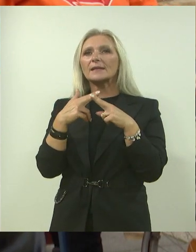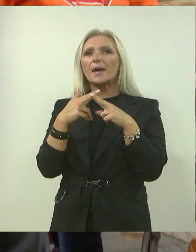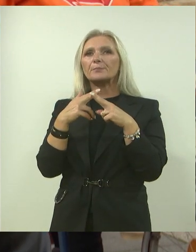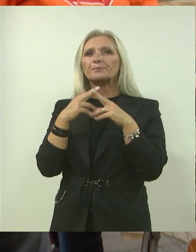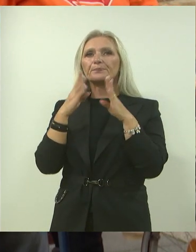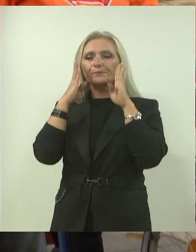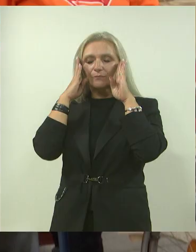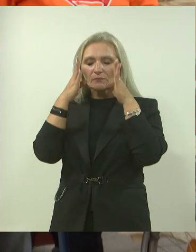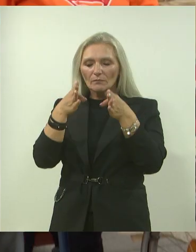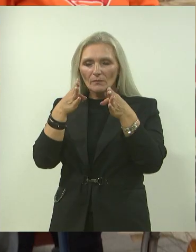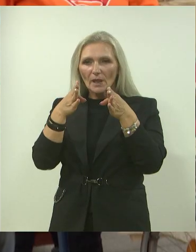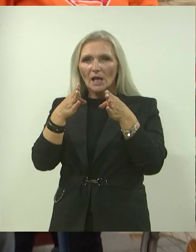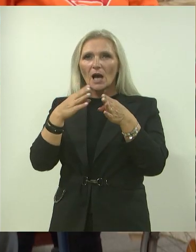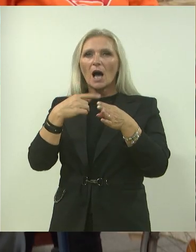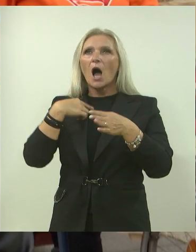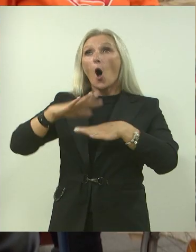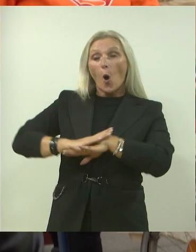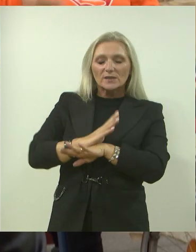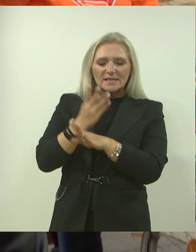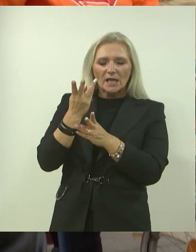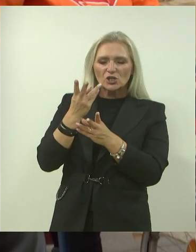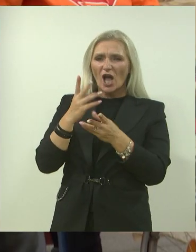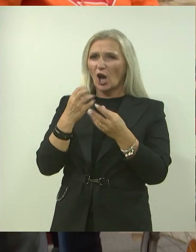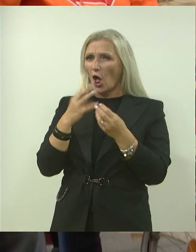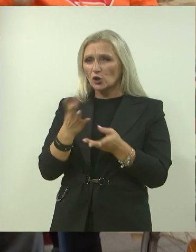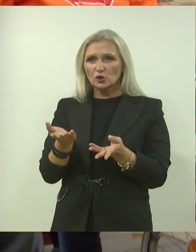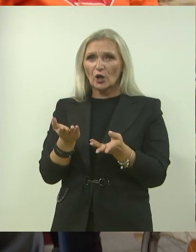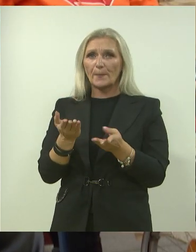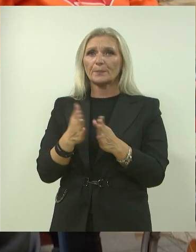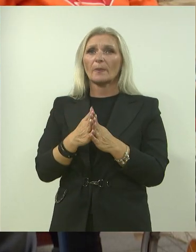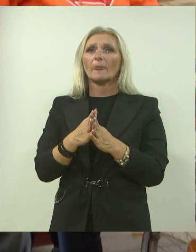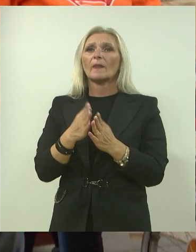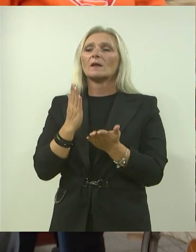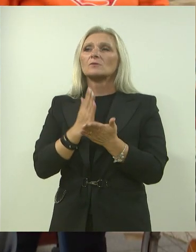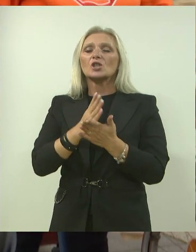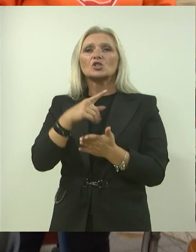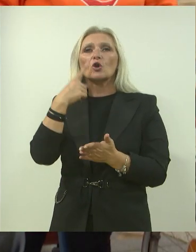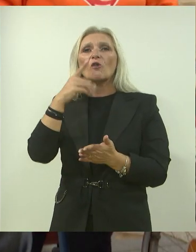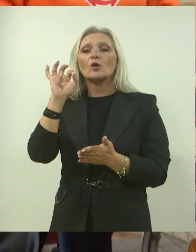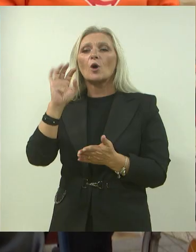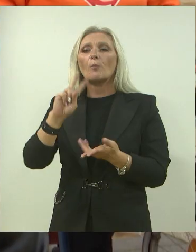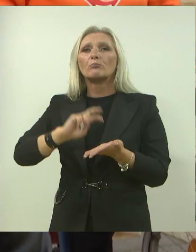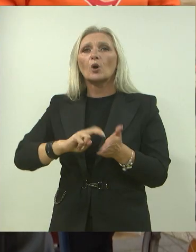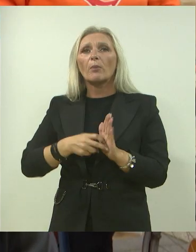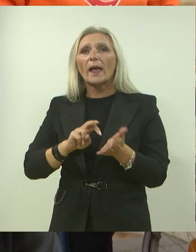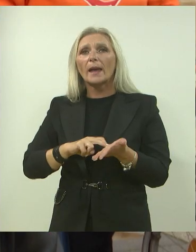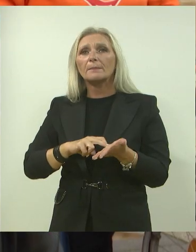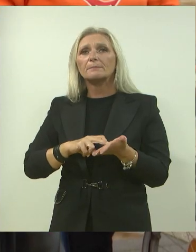kognicije, emotivnom planu. U zadnje vrijeme strašno puno govorimo i o problemima